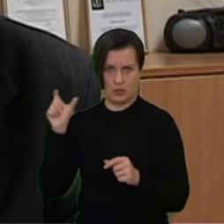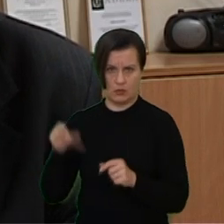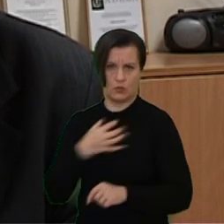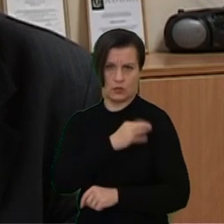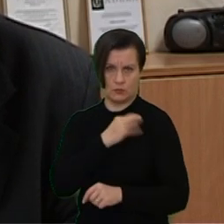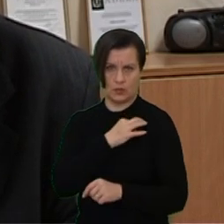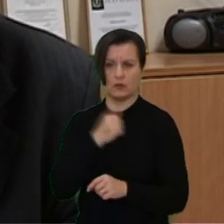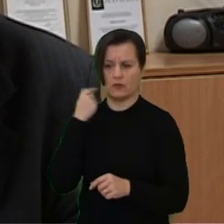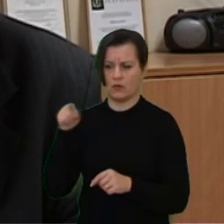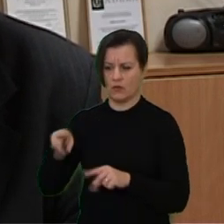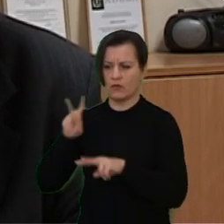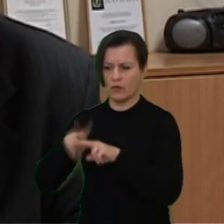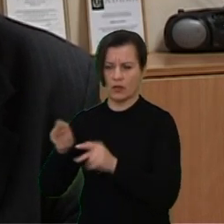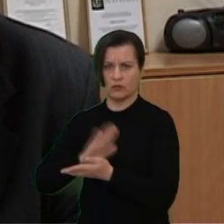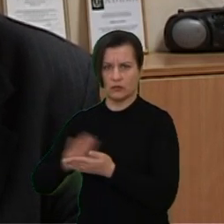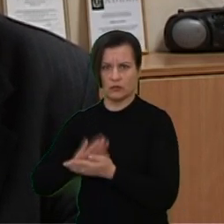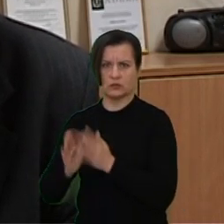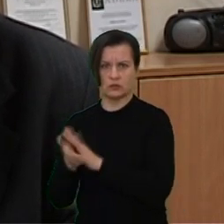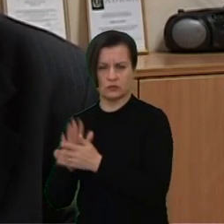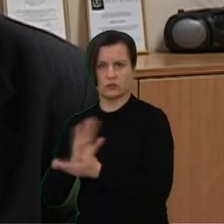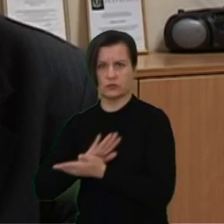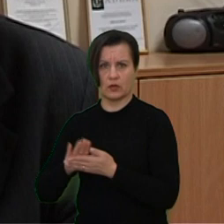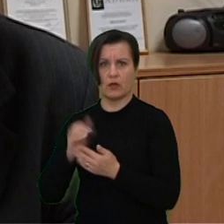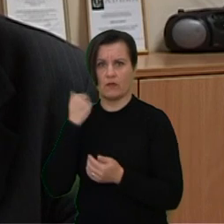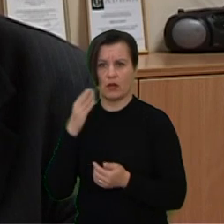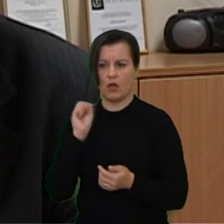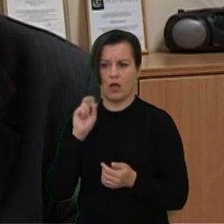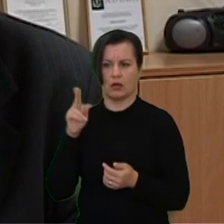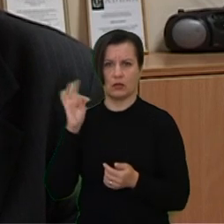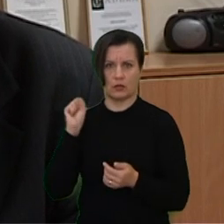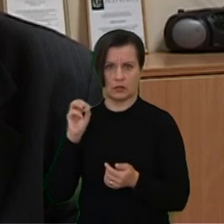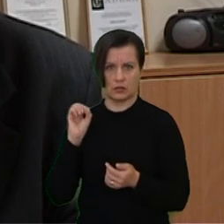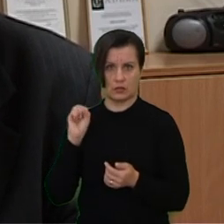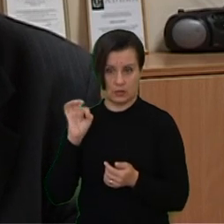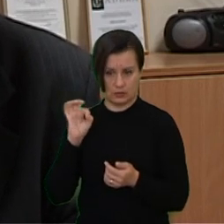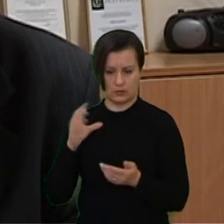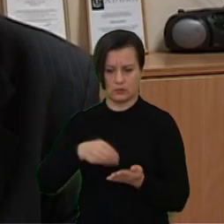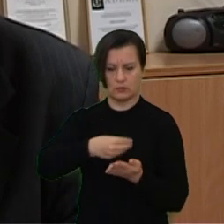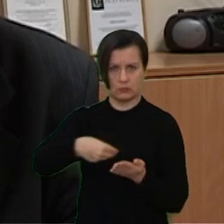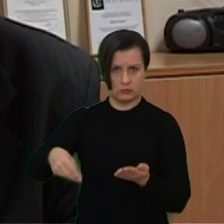tos vietos dezinfekcija. Na ir toliau pildomas aktas ir